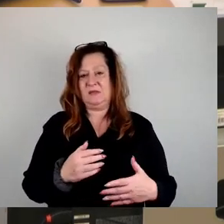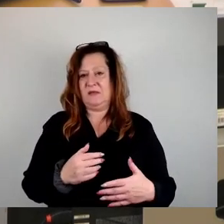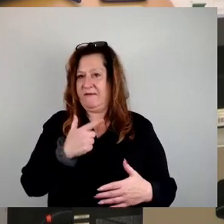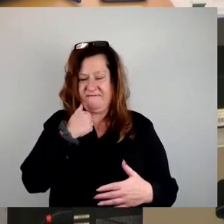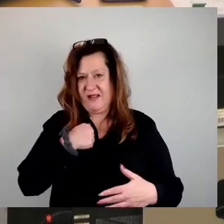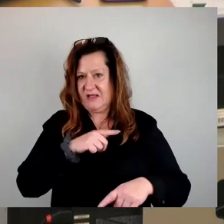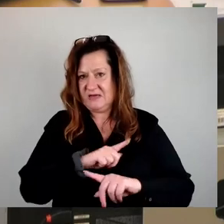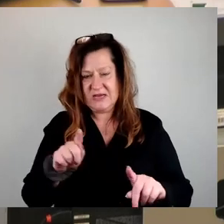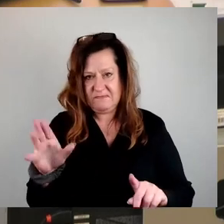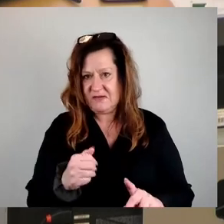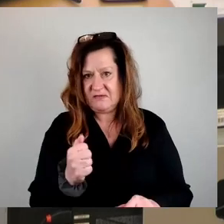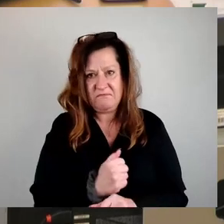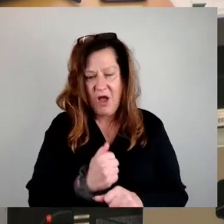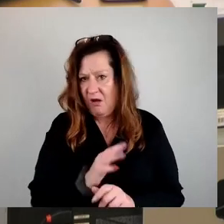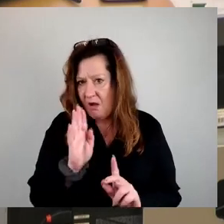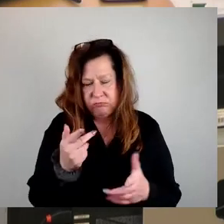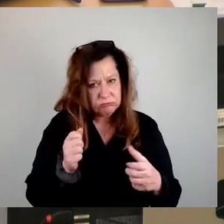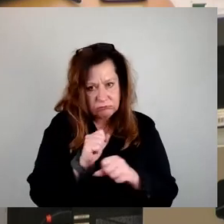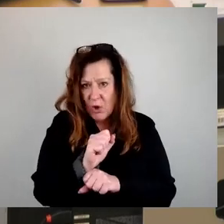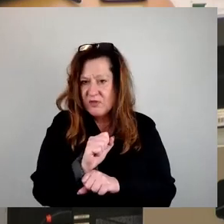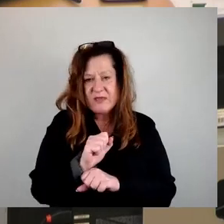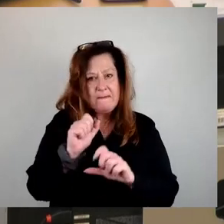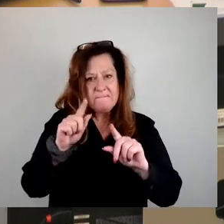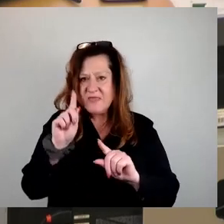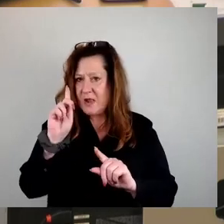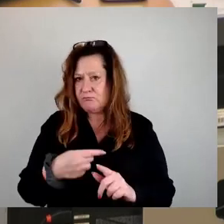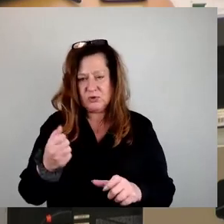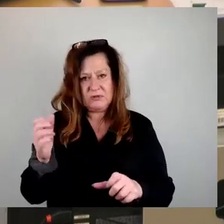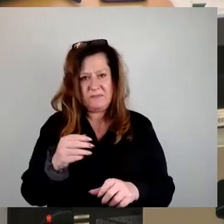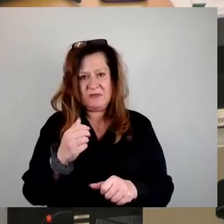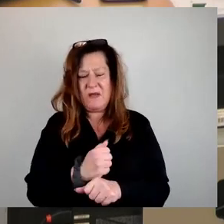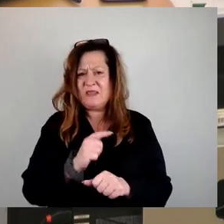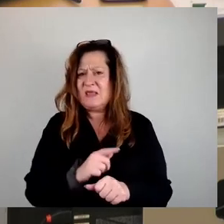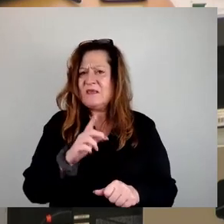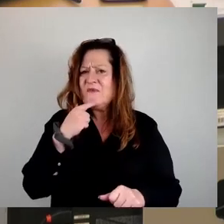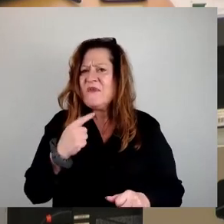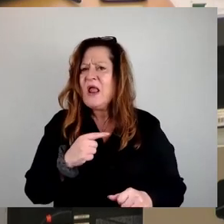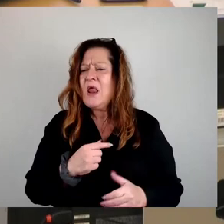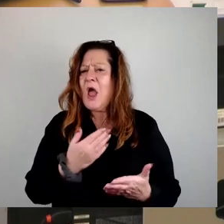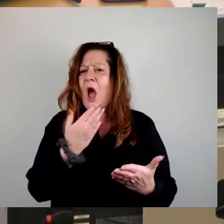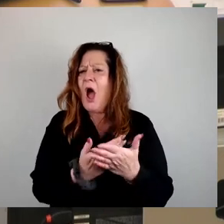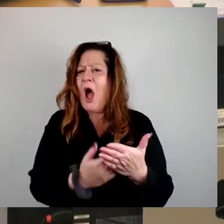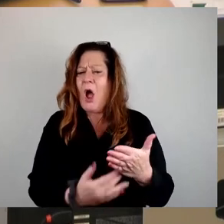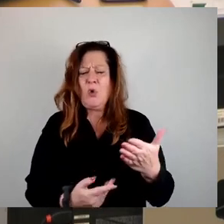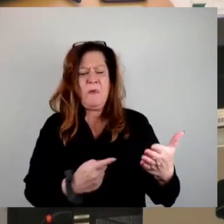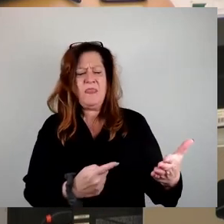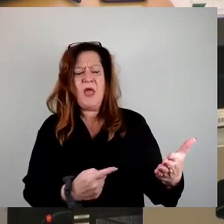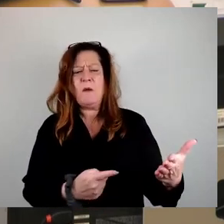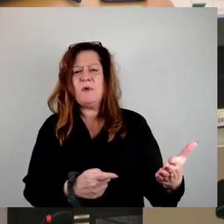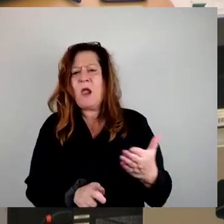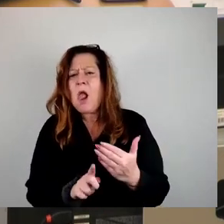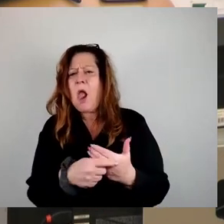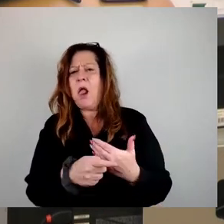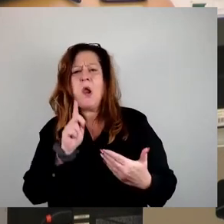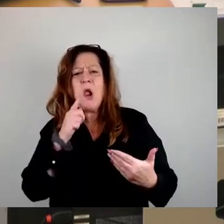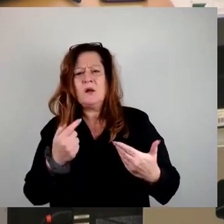Dennoch komme ich nicht umhin, diese vielen Scheinargumente, die hier auf den Tisch gelegt wurden, dann doch noch einmal